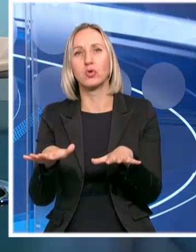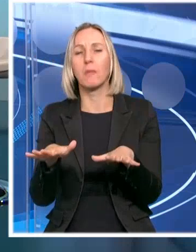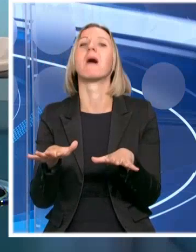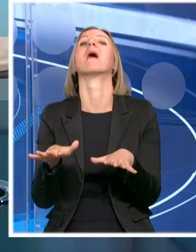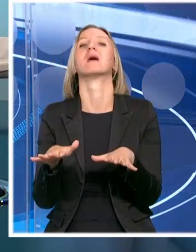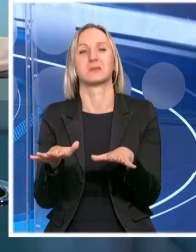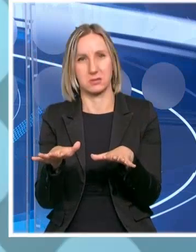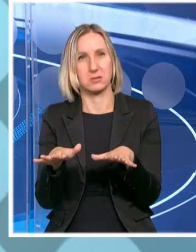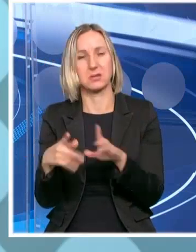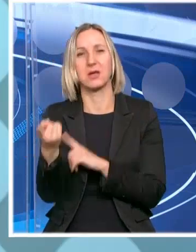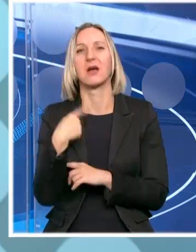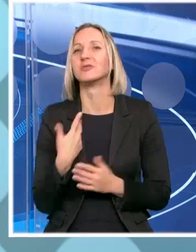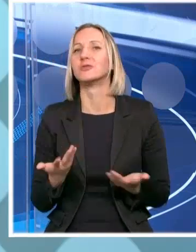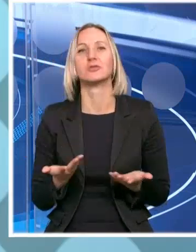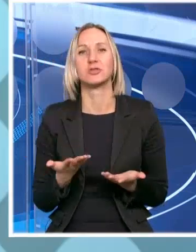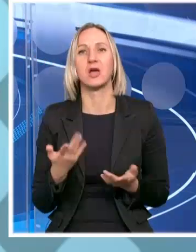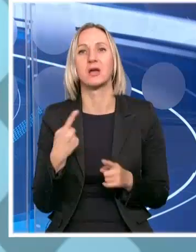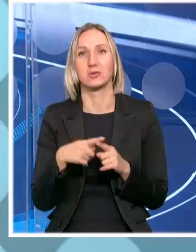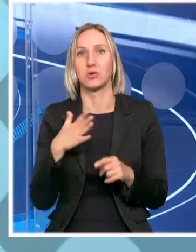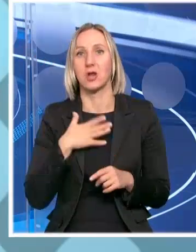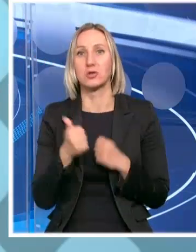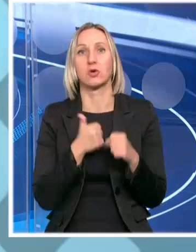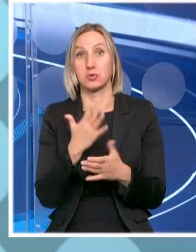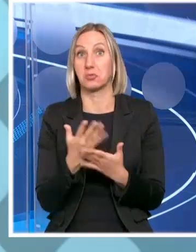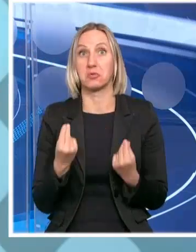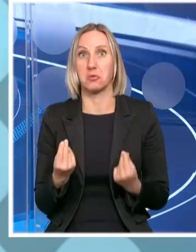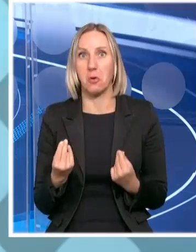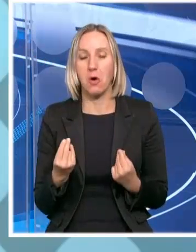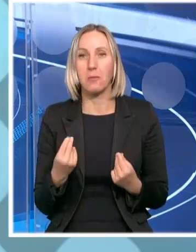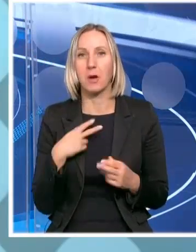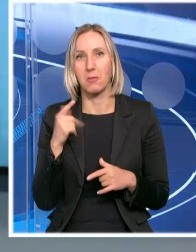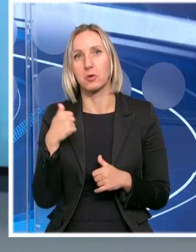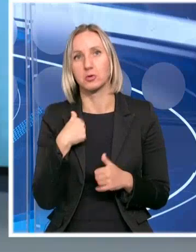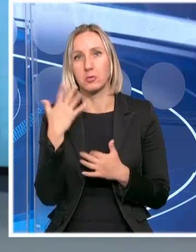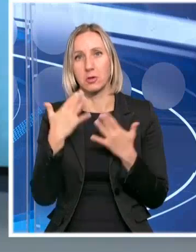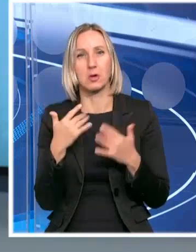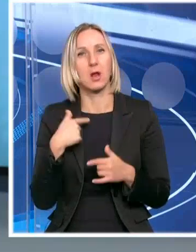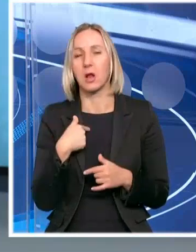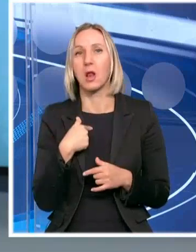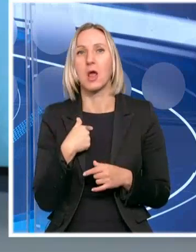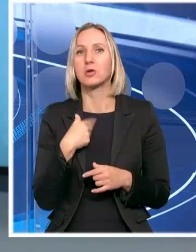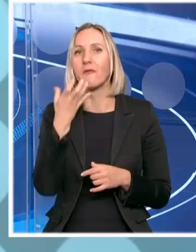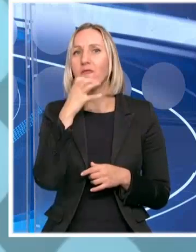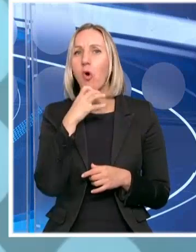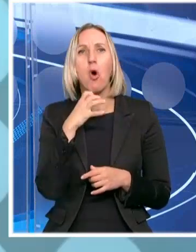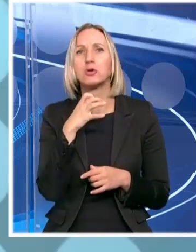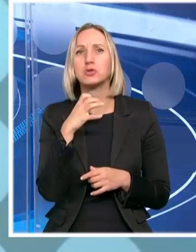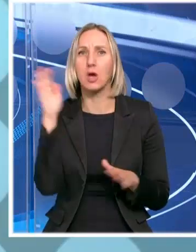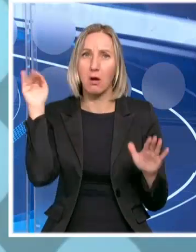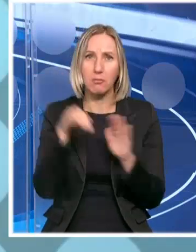kaže da pošto je naša godina će biti dobra, da mi možemo računati na dobre cijene. Kod nas nisu pali prinosi voće. Pa,